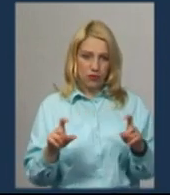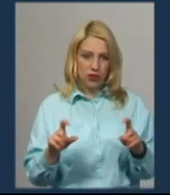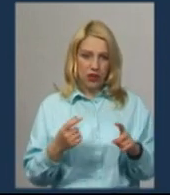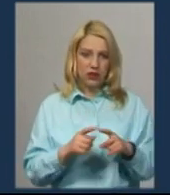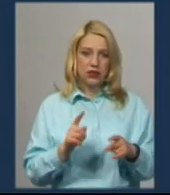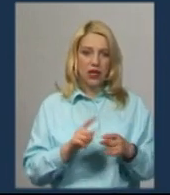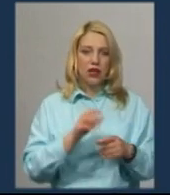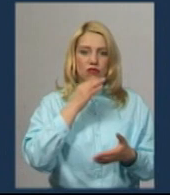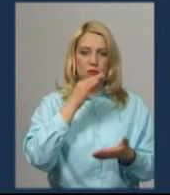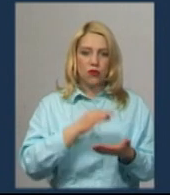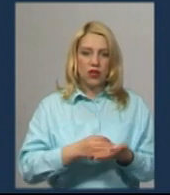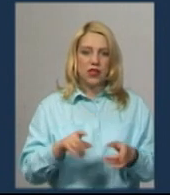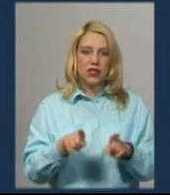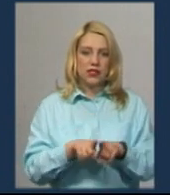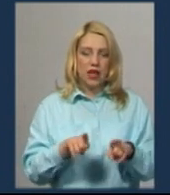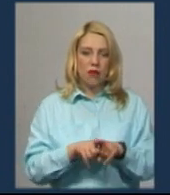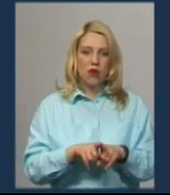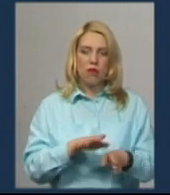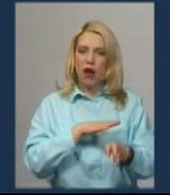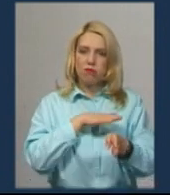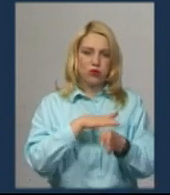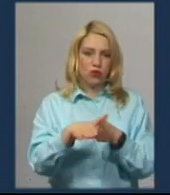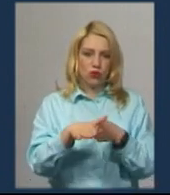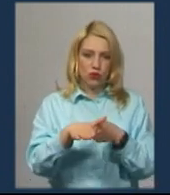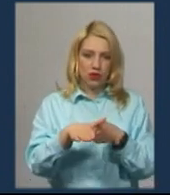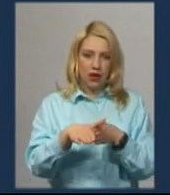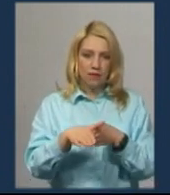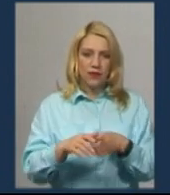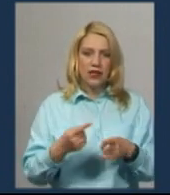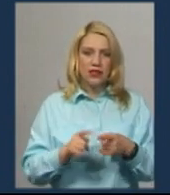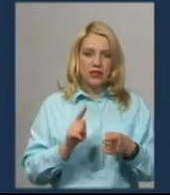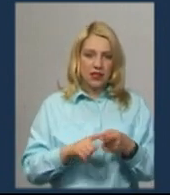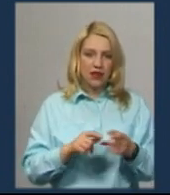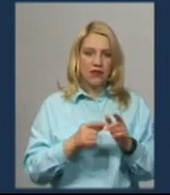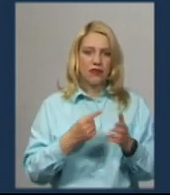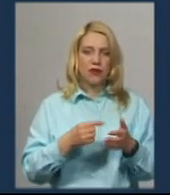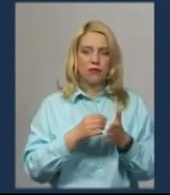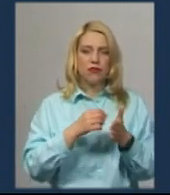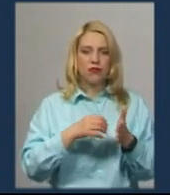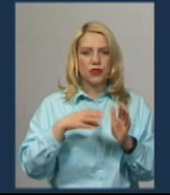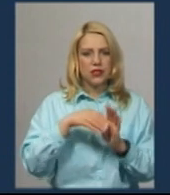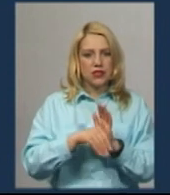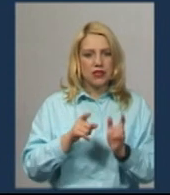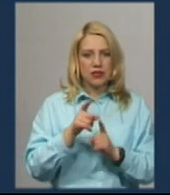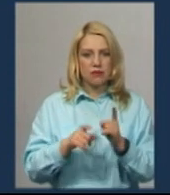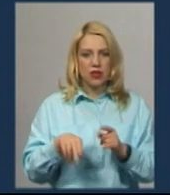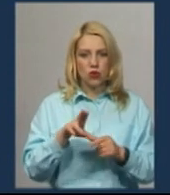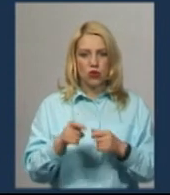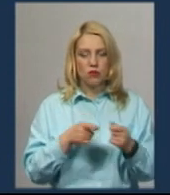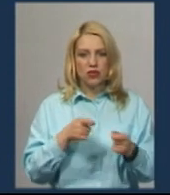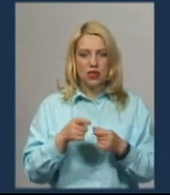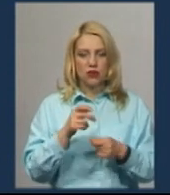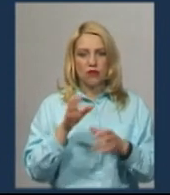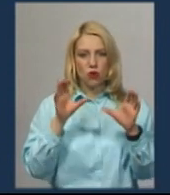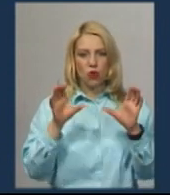обсудна. Виписано зміни до адміністраційного обслуговування. Відповідальність і штрафа